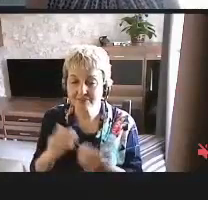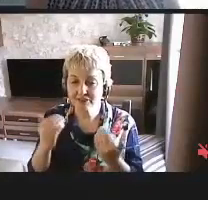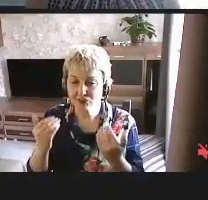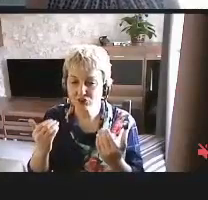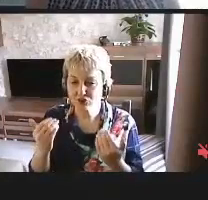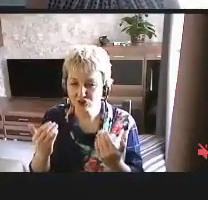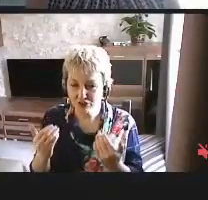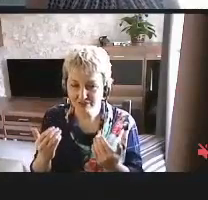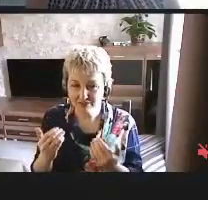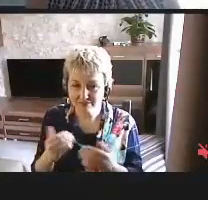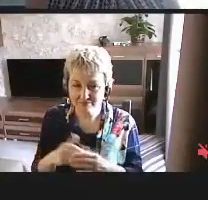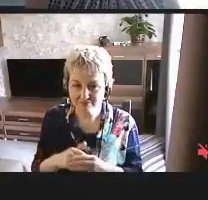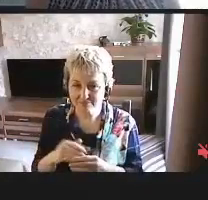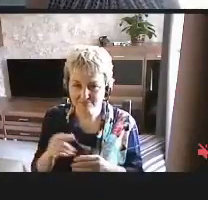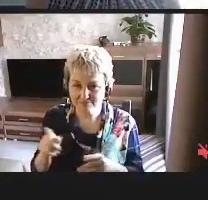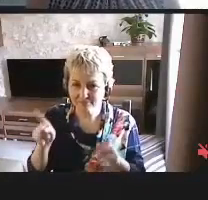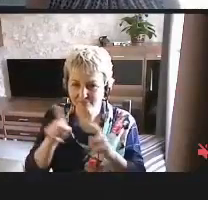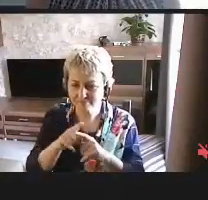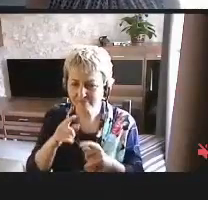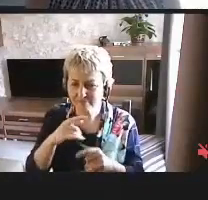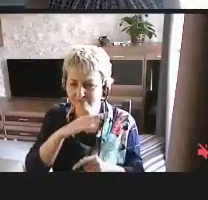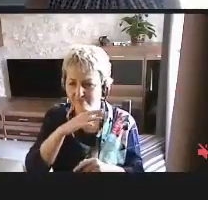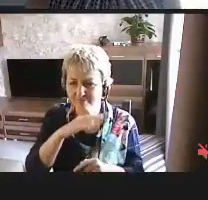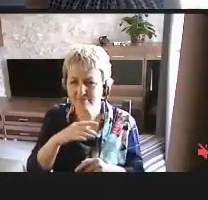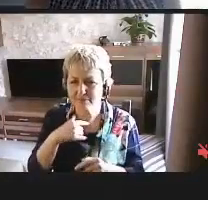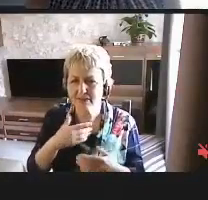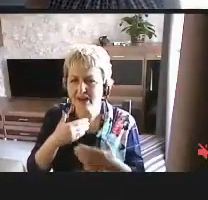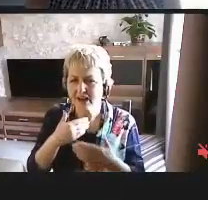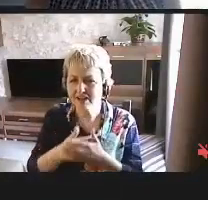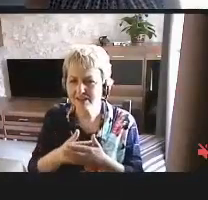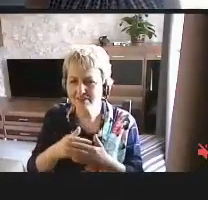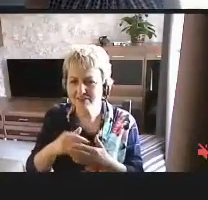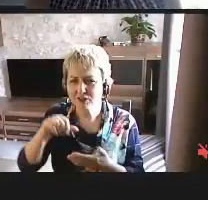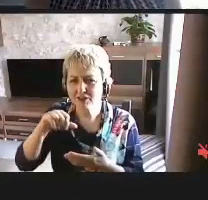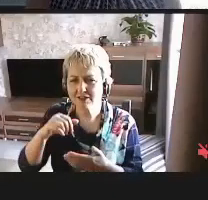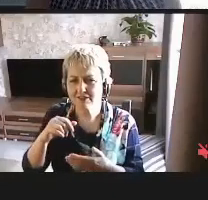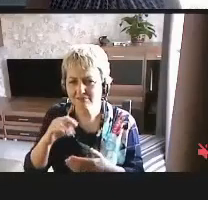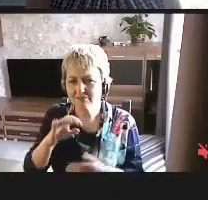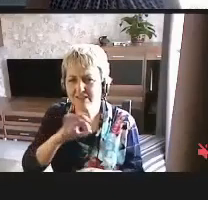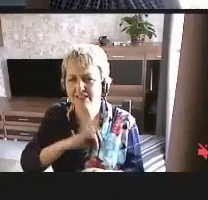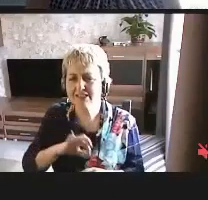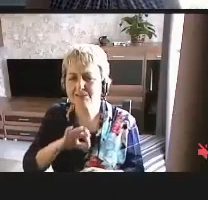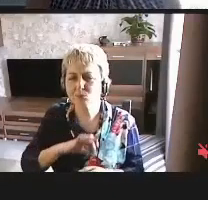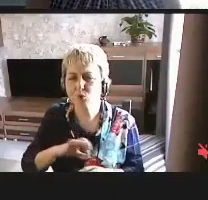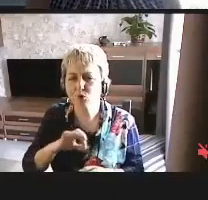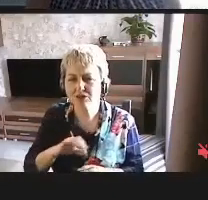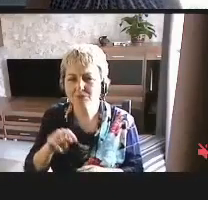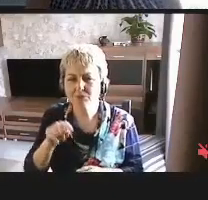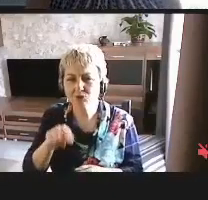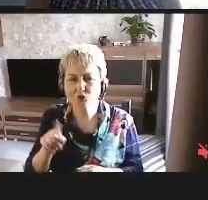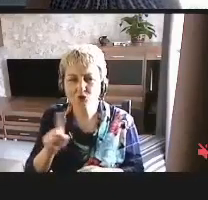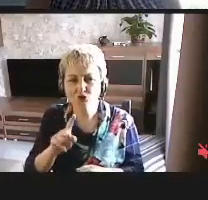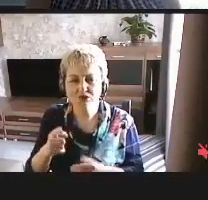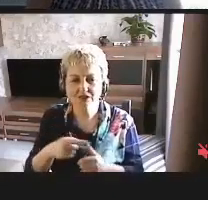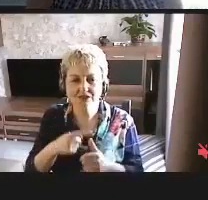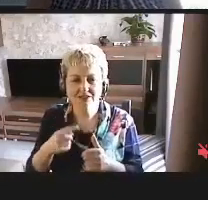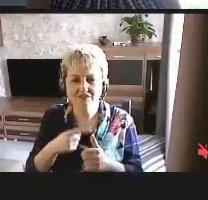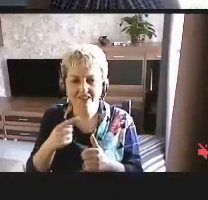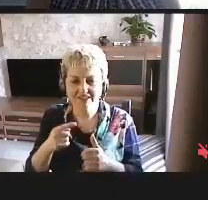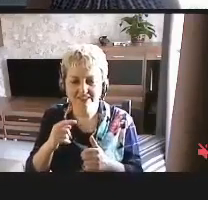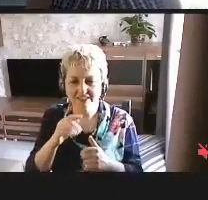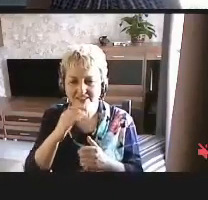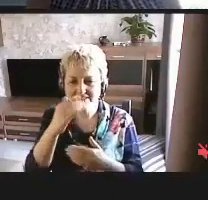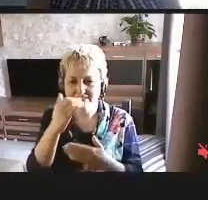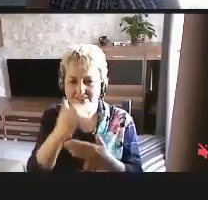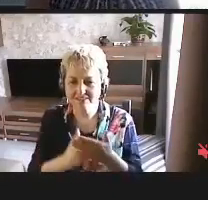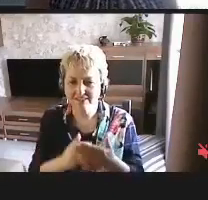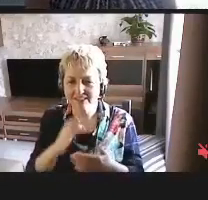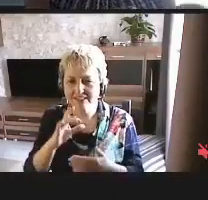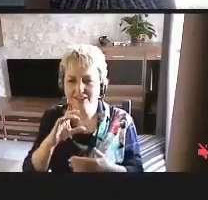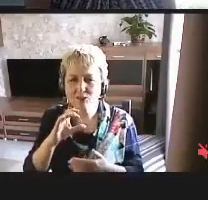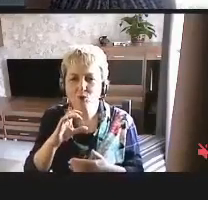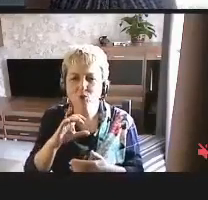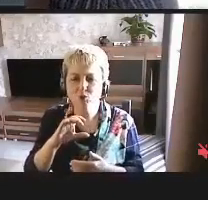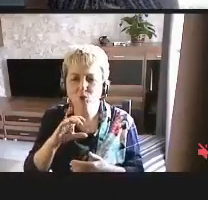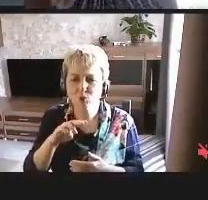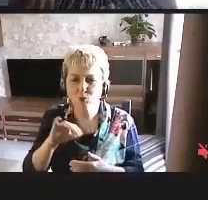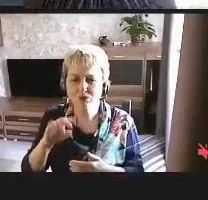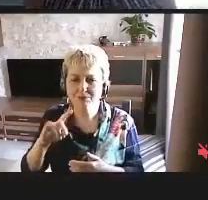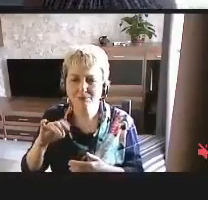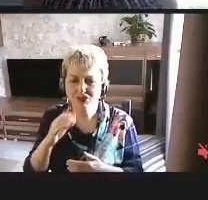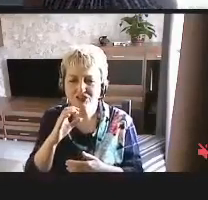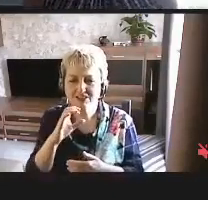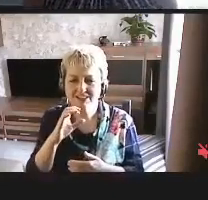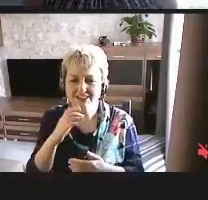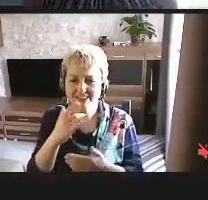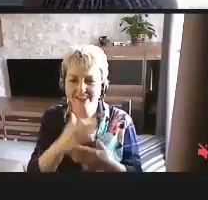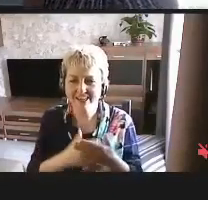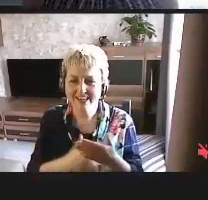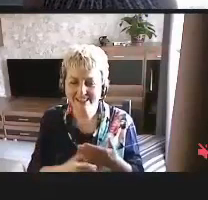так мы все активно используем то, что называется text-to-speech, то есть текст